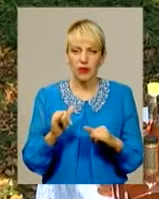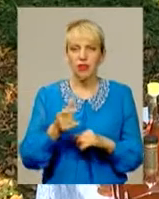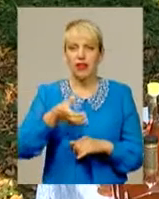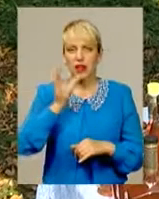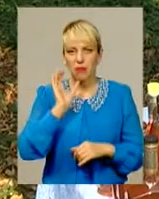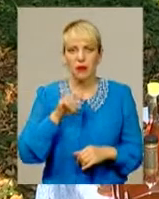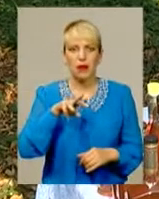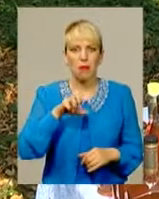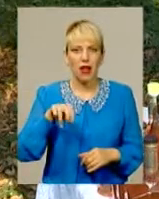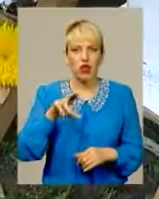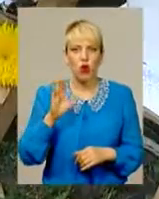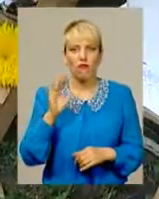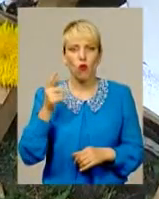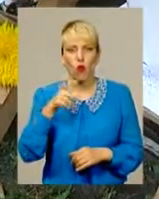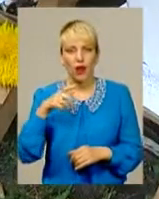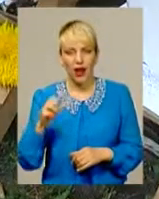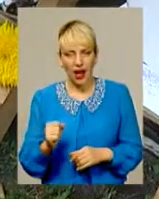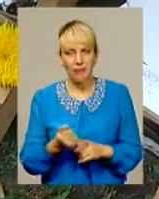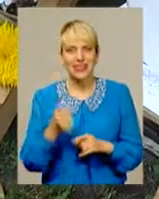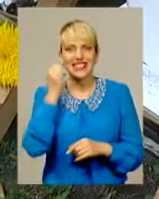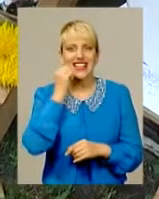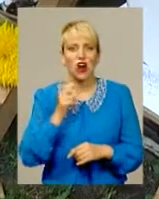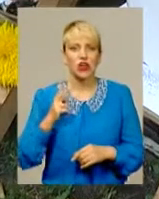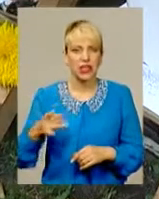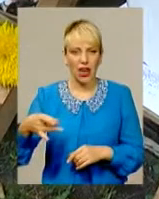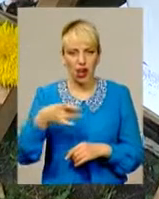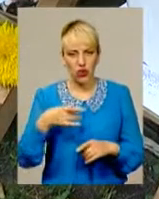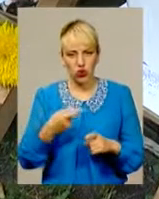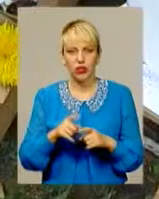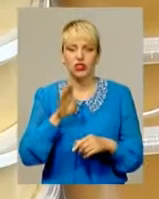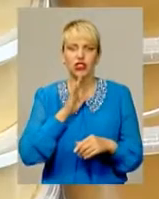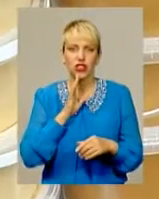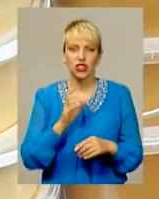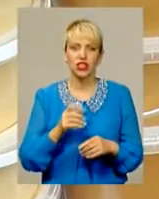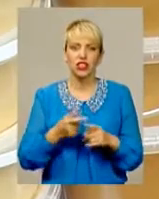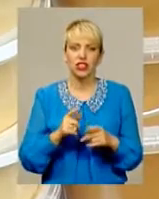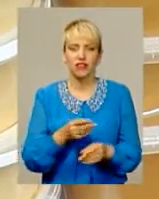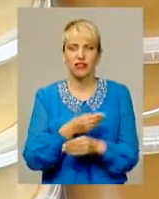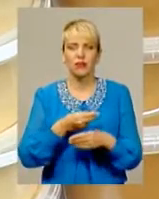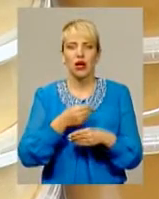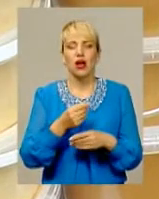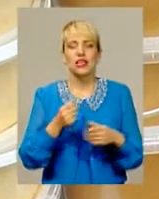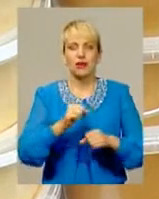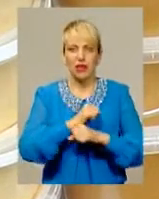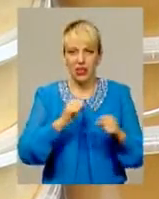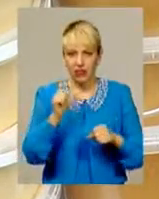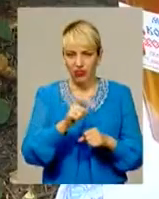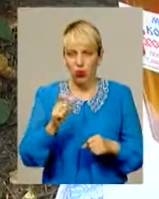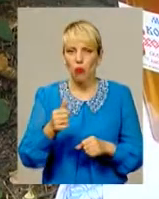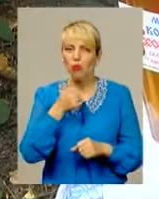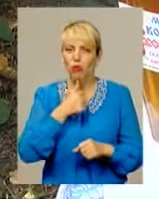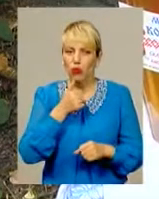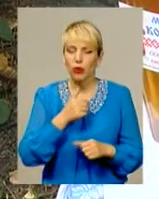каже Тетяна зі Старокостянтинівського району. Вона також частоє покупців меду містатової пасіки, а сміливцям пропонує скуштувати